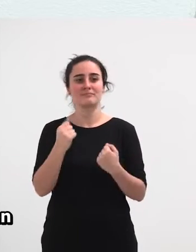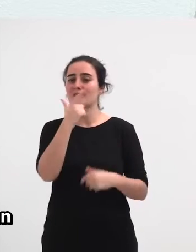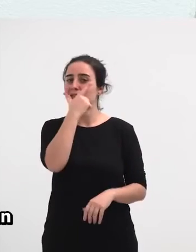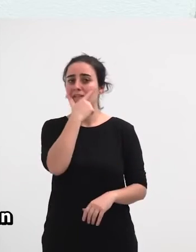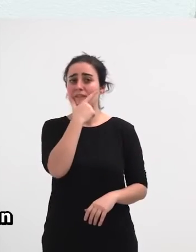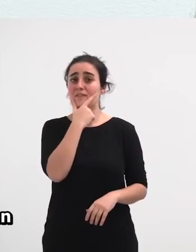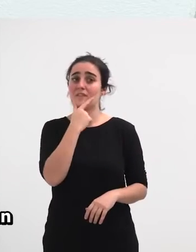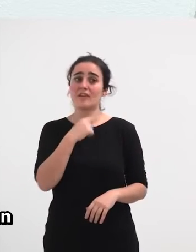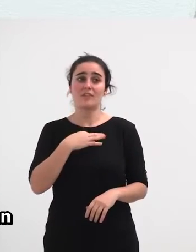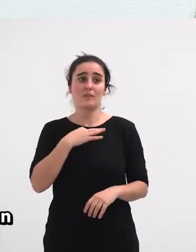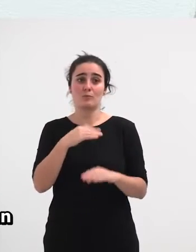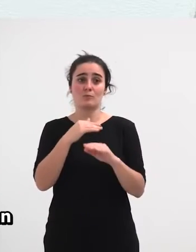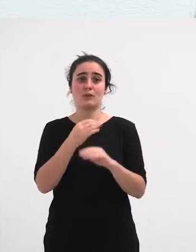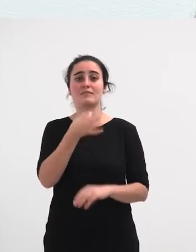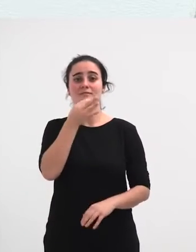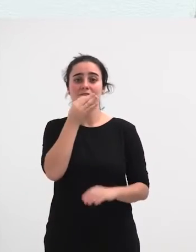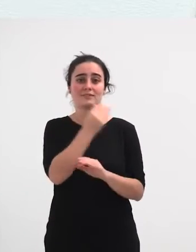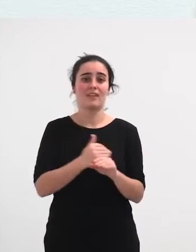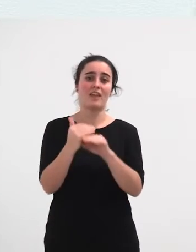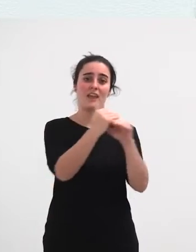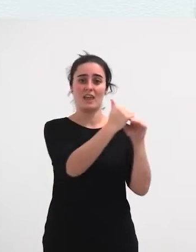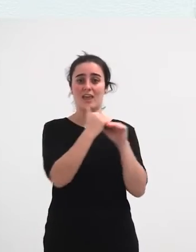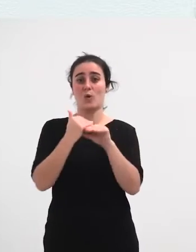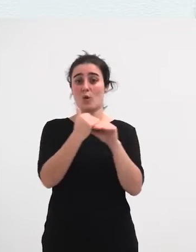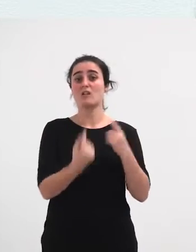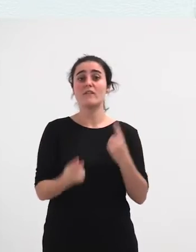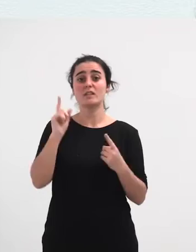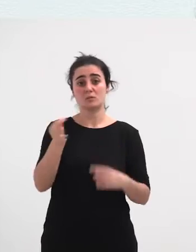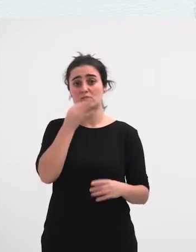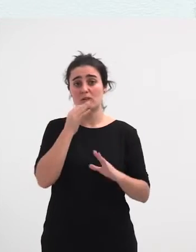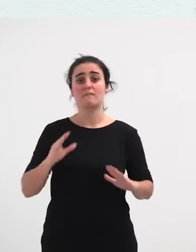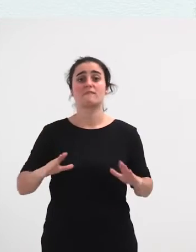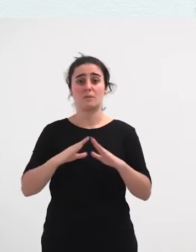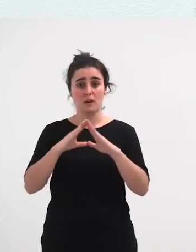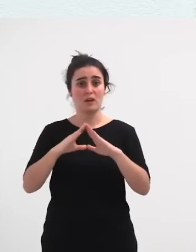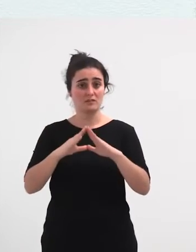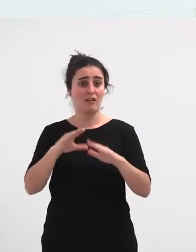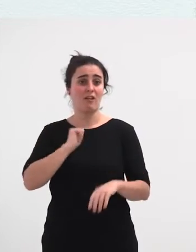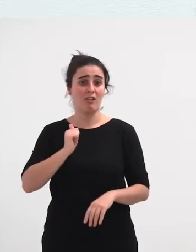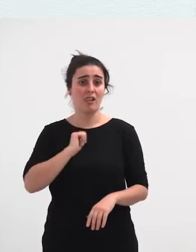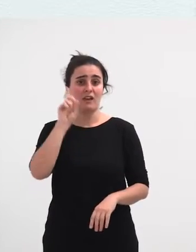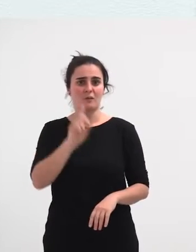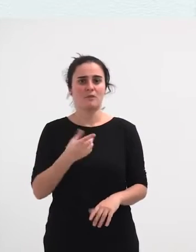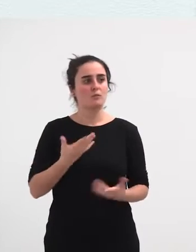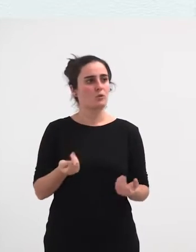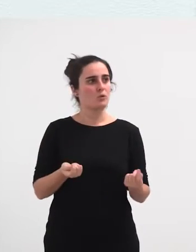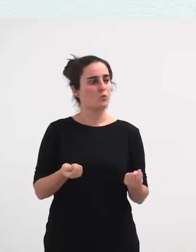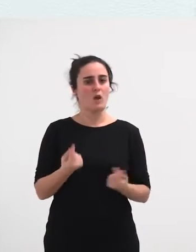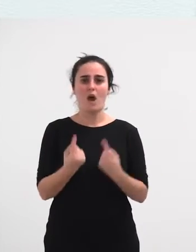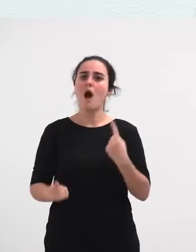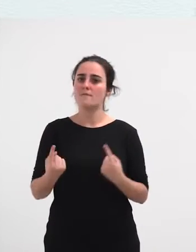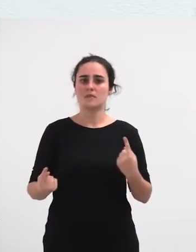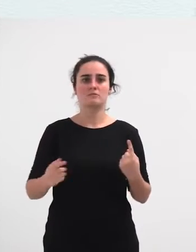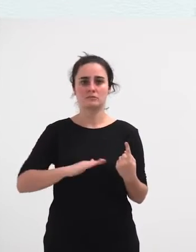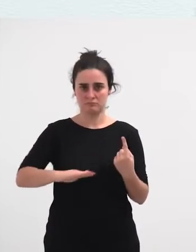erabiltzen duten berdintasunaren diskursoa, eta batzutan diskurso feminista ere bai, eta zein perbersoa den batzuetan.